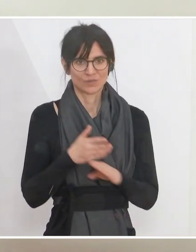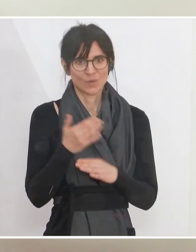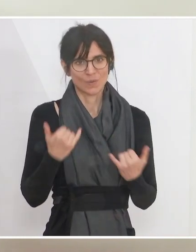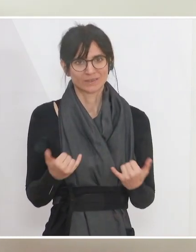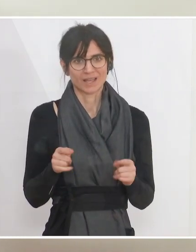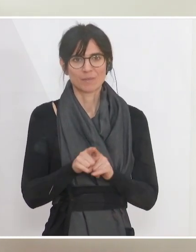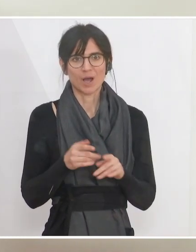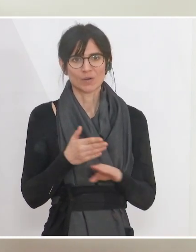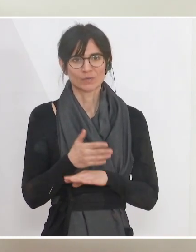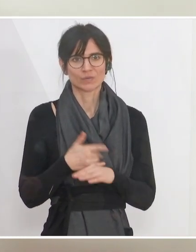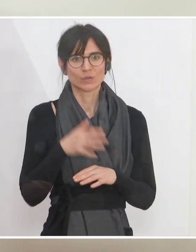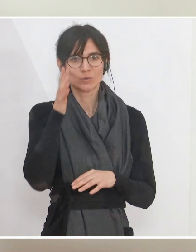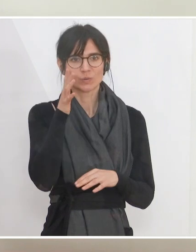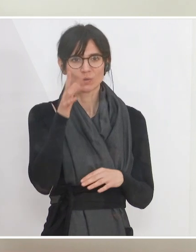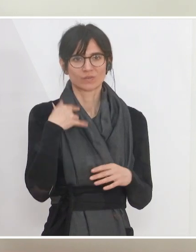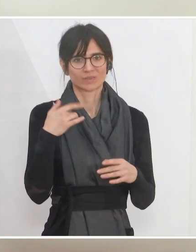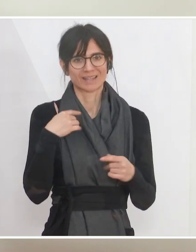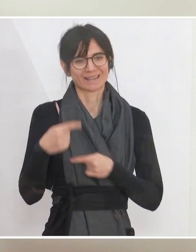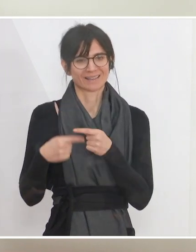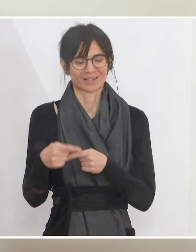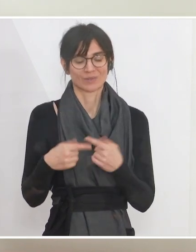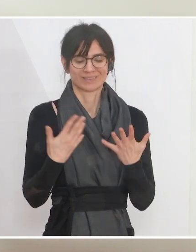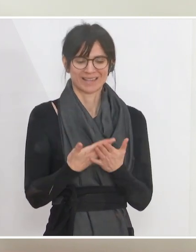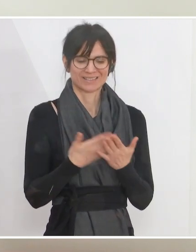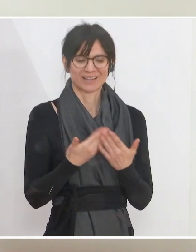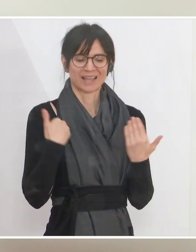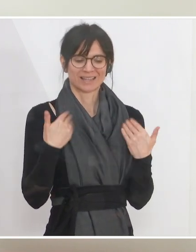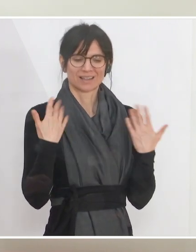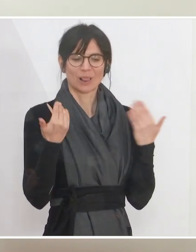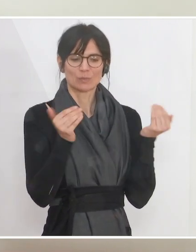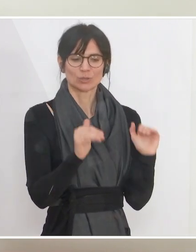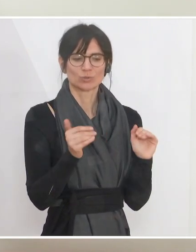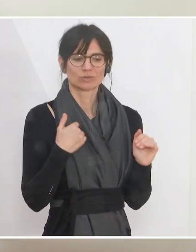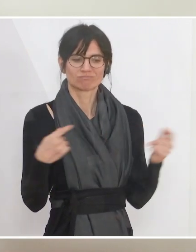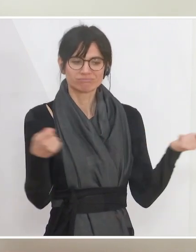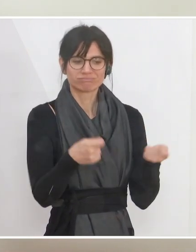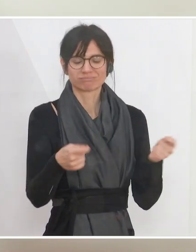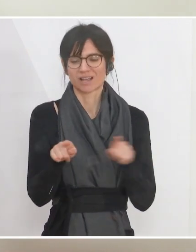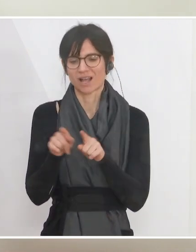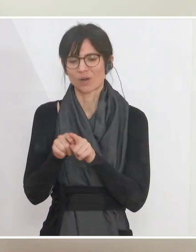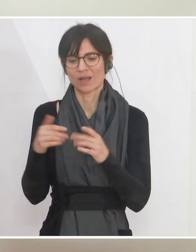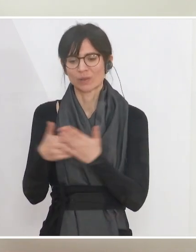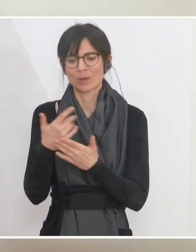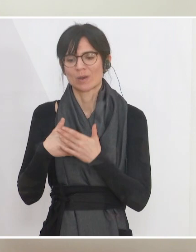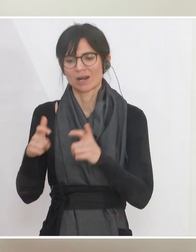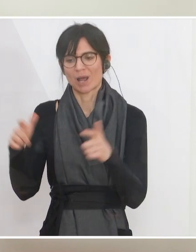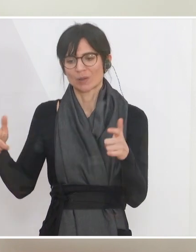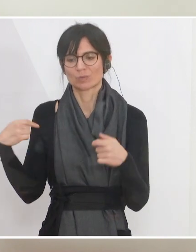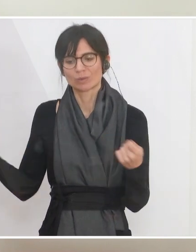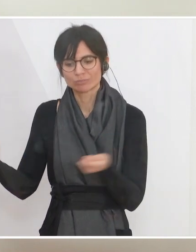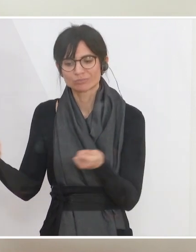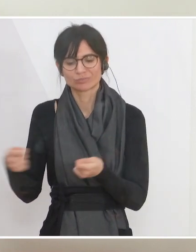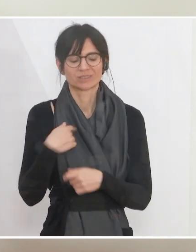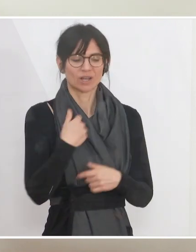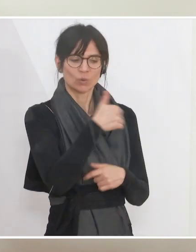zukünftige Generationen und darum investieren wir in den Klimaschutz, darum investieren wir in den Erneuerbaren-Ausbau. Wir bauen unsere Stromversorgung um Richtung